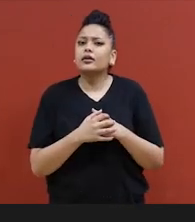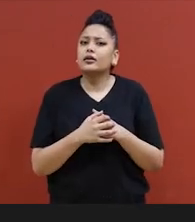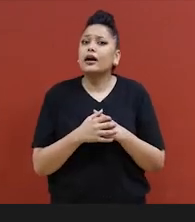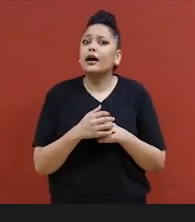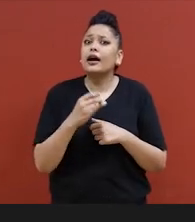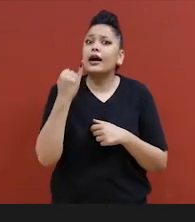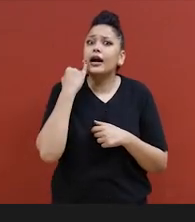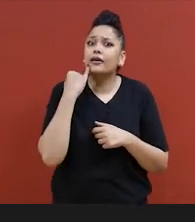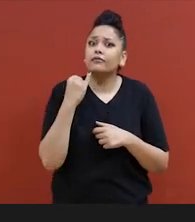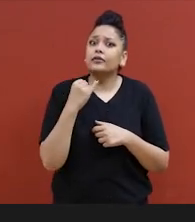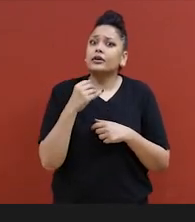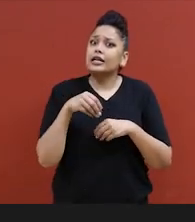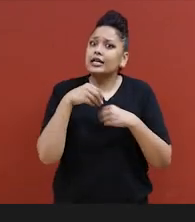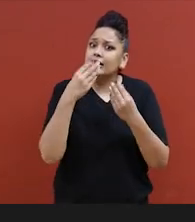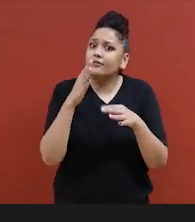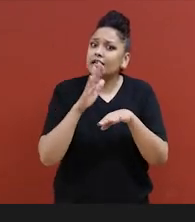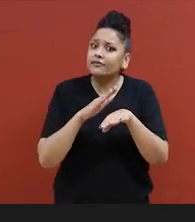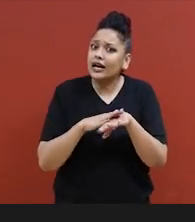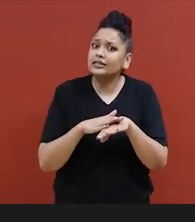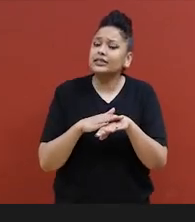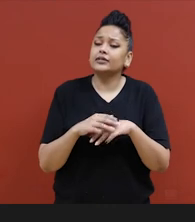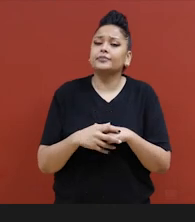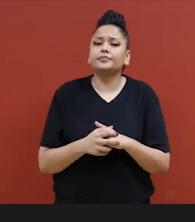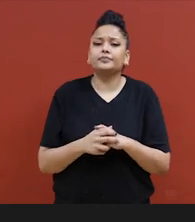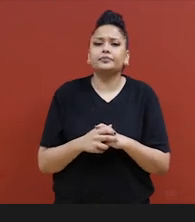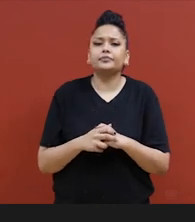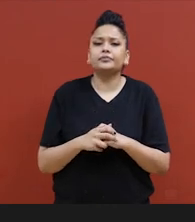Voilà donc mes quelques mots de sagesse.